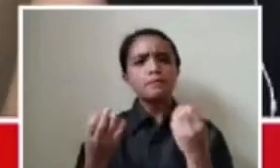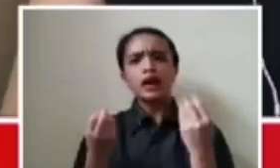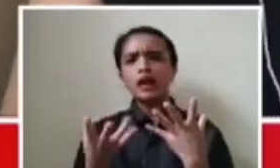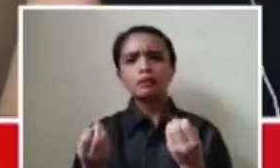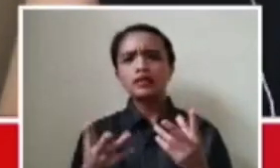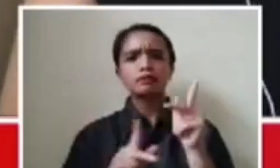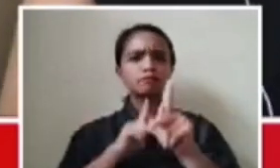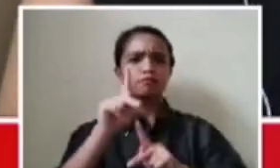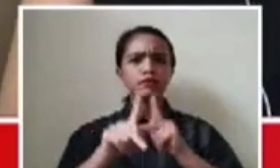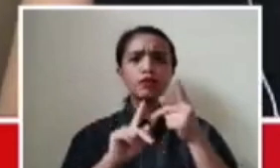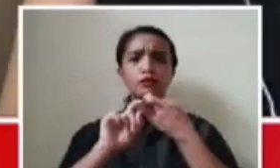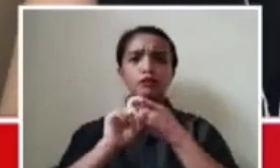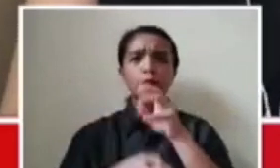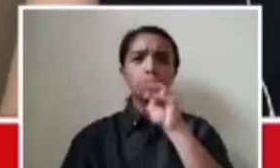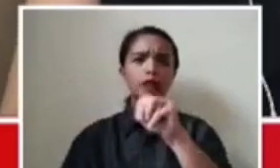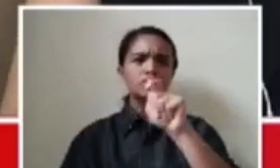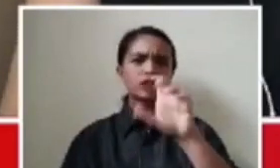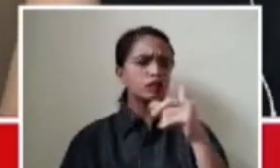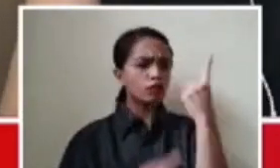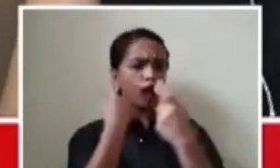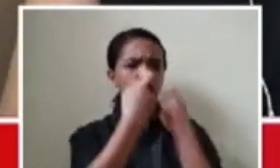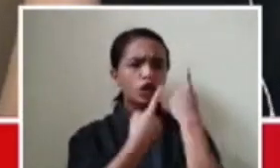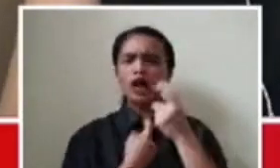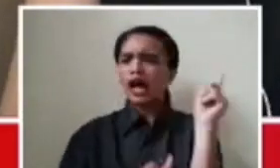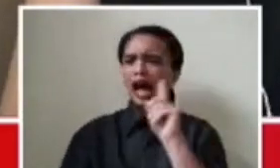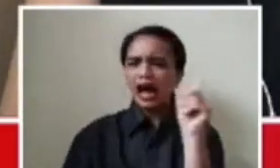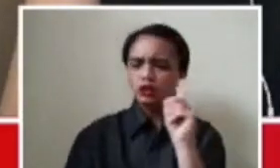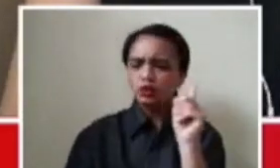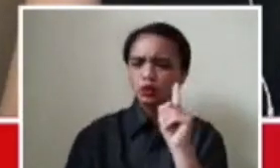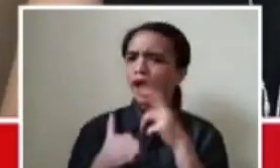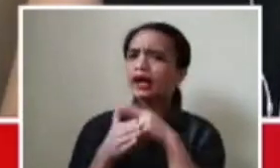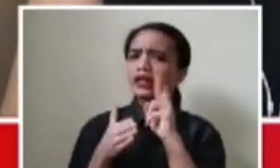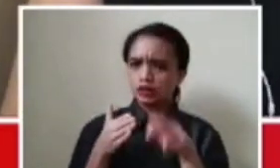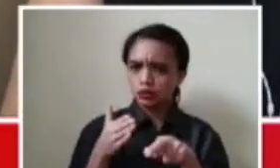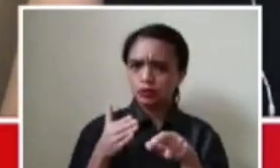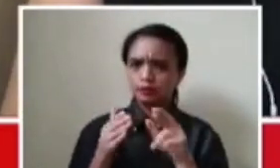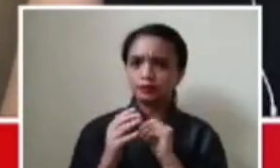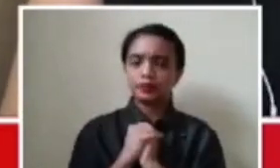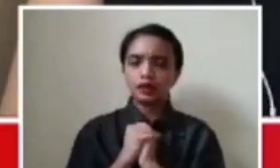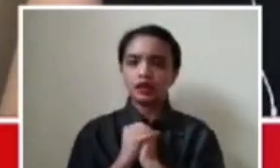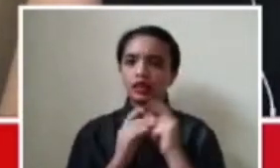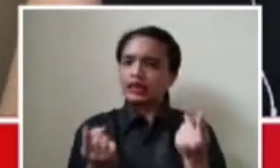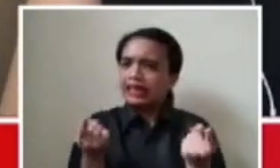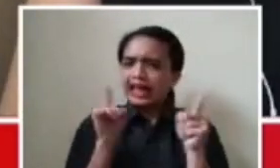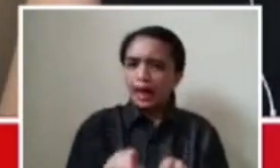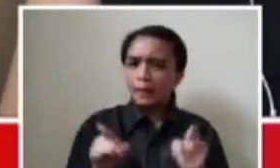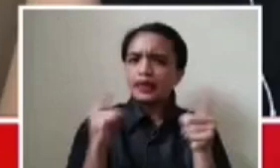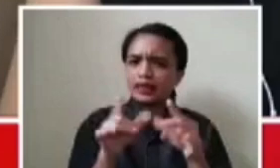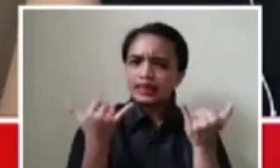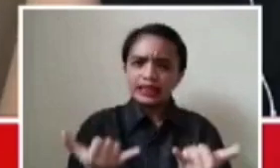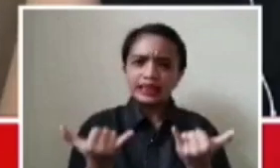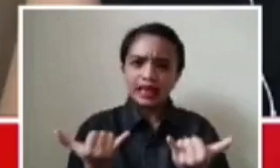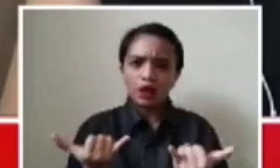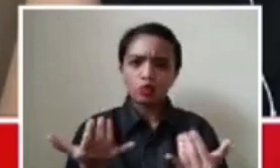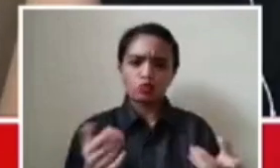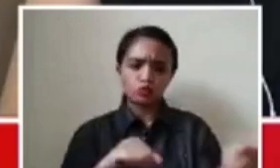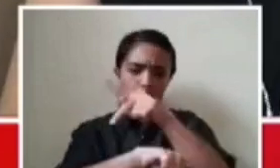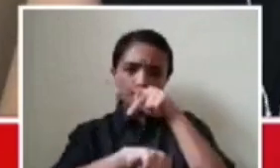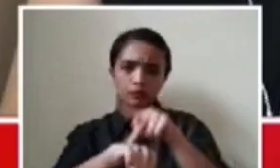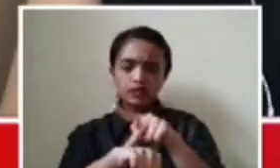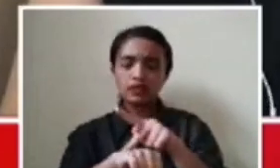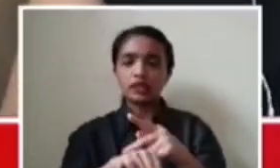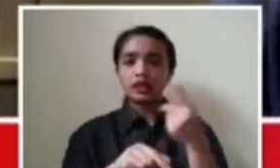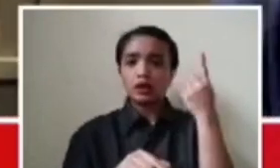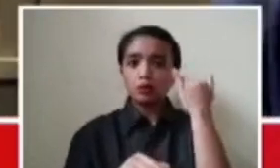mga development projects at target ng Duterte administration. On track, similar to last year